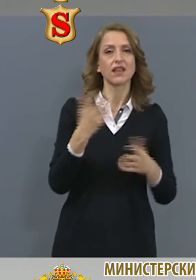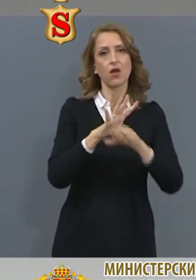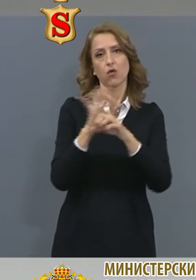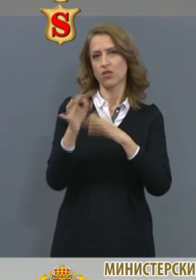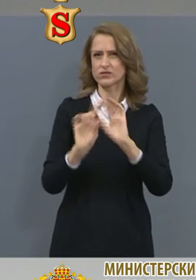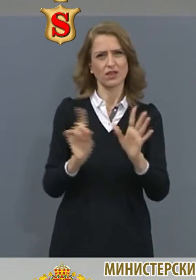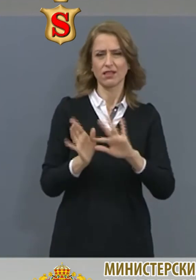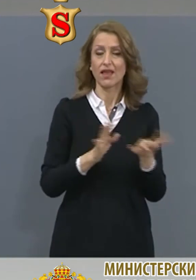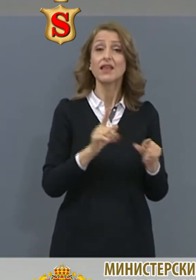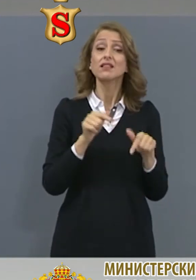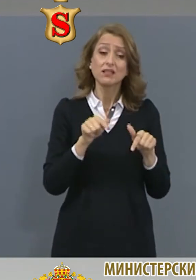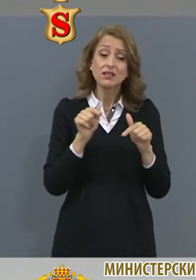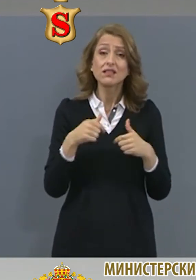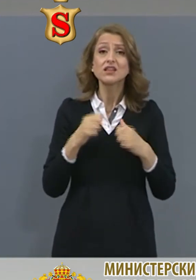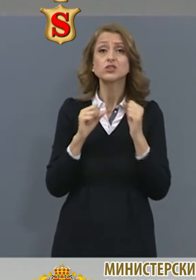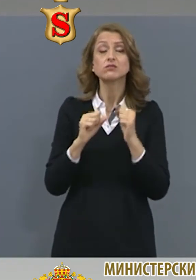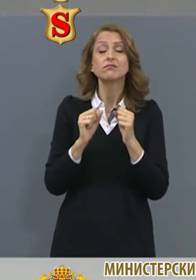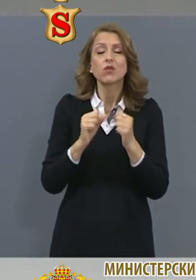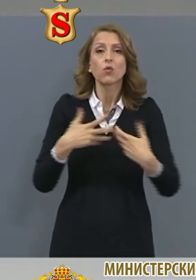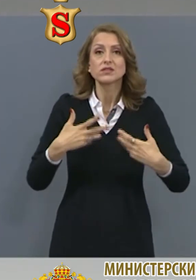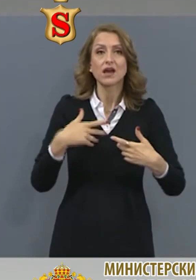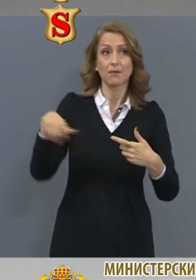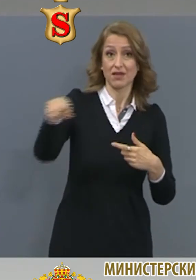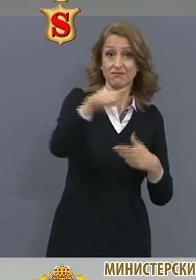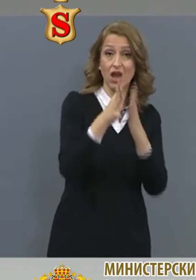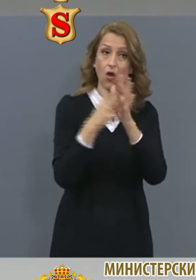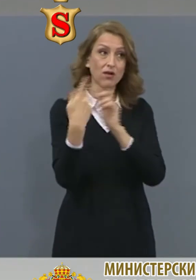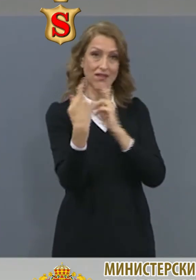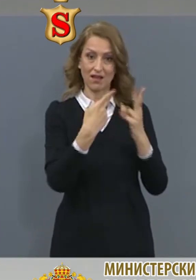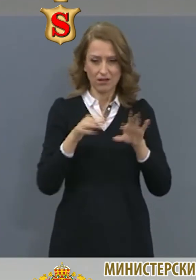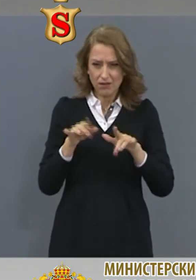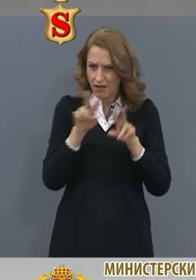разчитаме на обратна връзка от гражданите да е обогатим и съдръжателно.